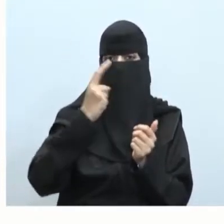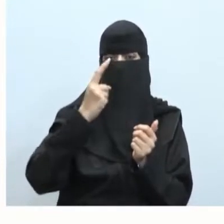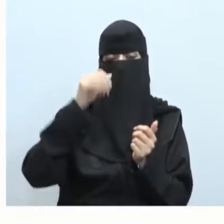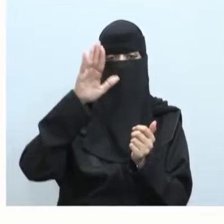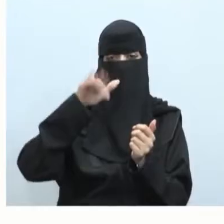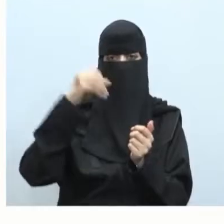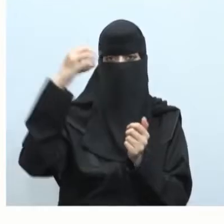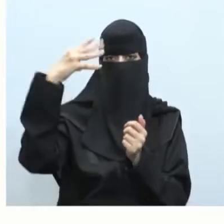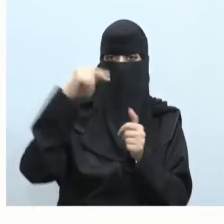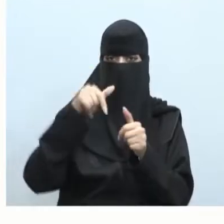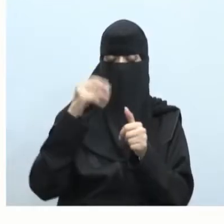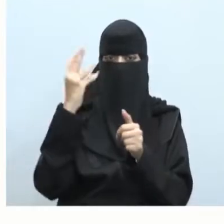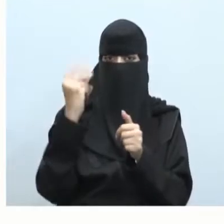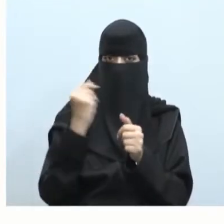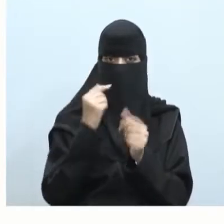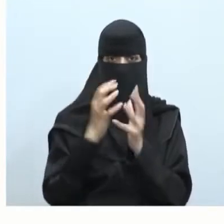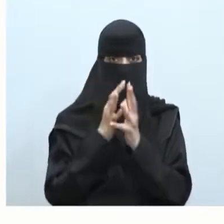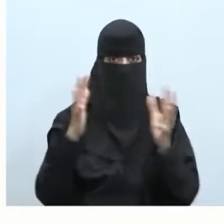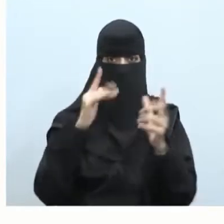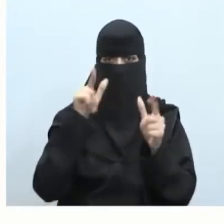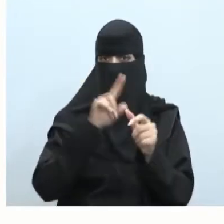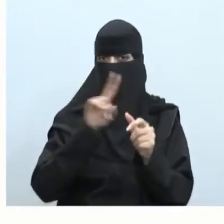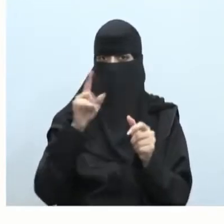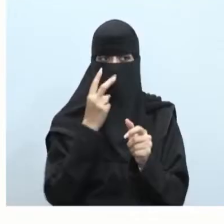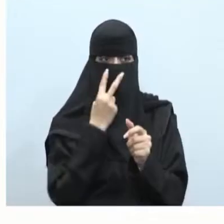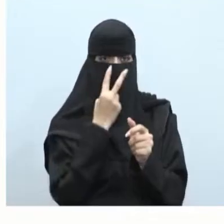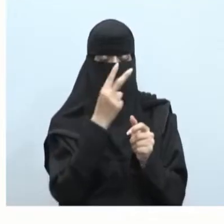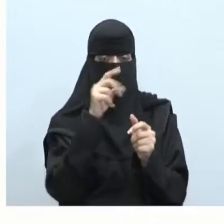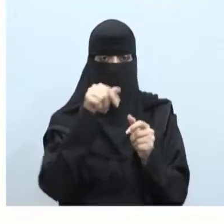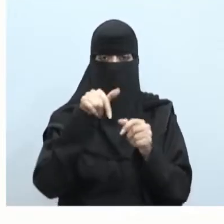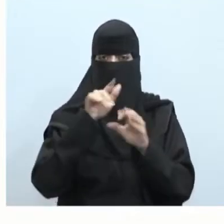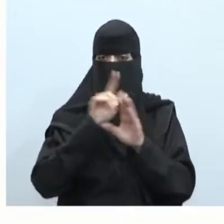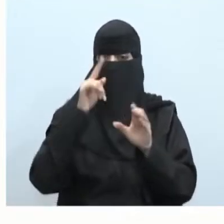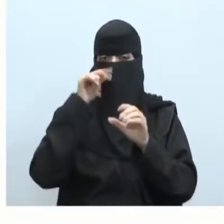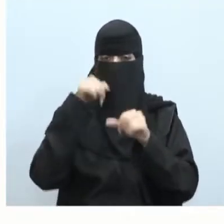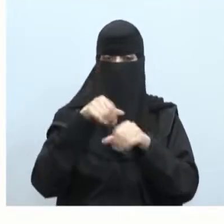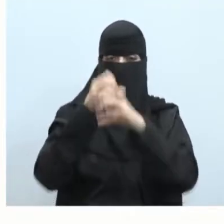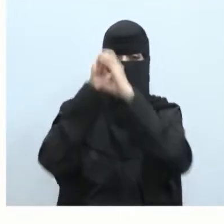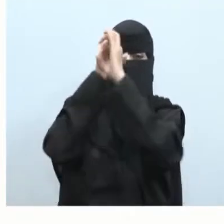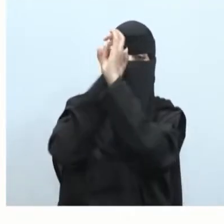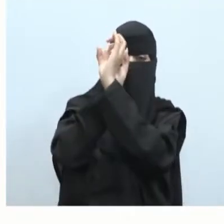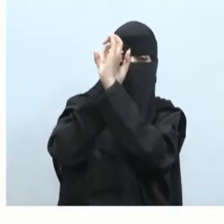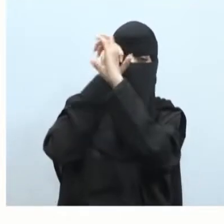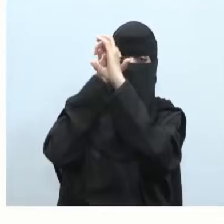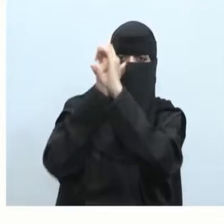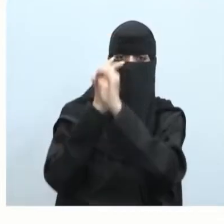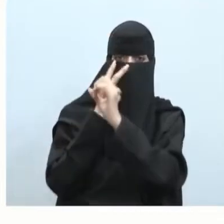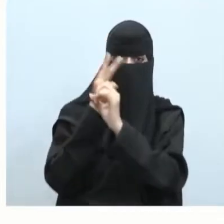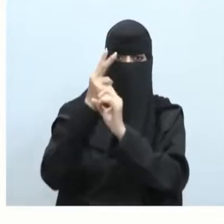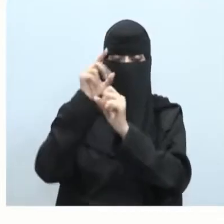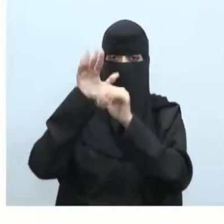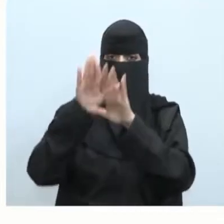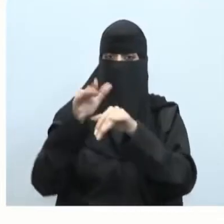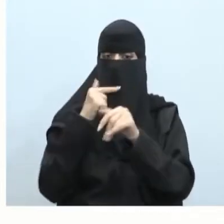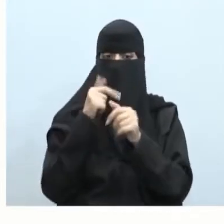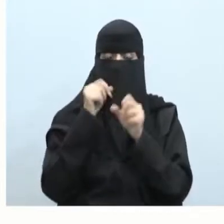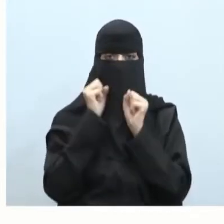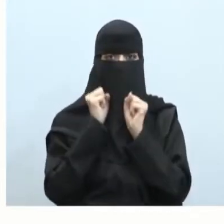هذه السدم لا يمكن أن نراها إلا عن طريق التلسكوب أو